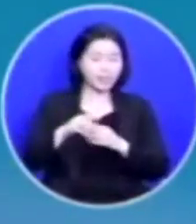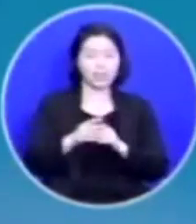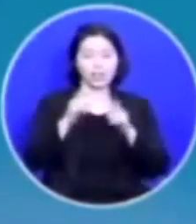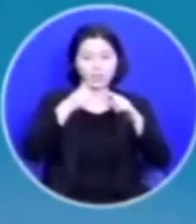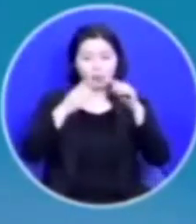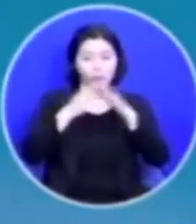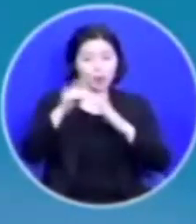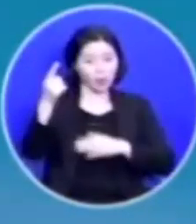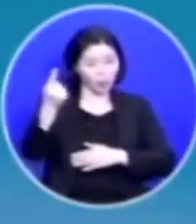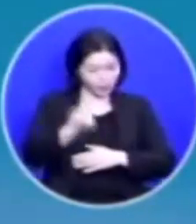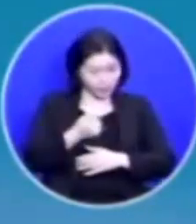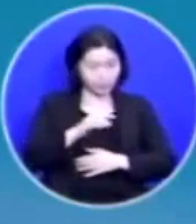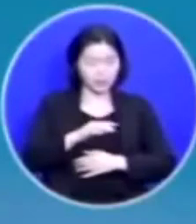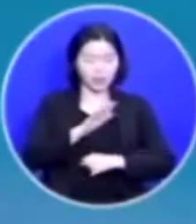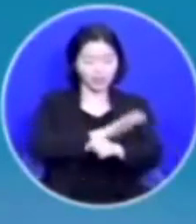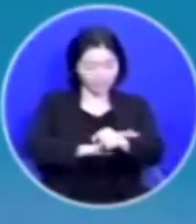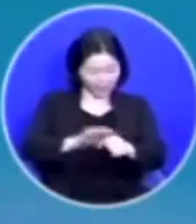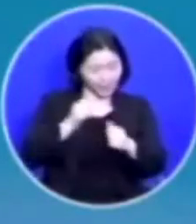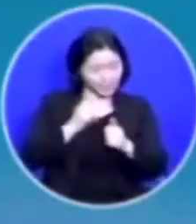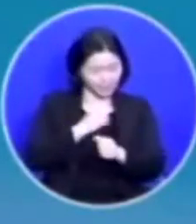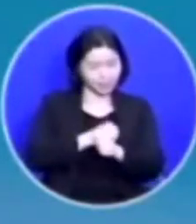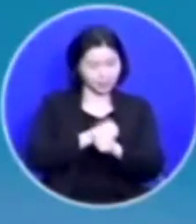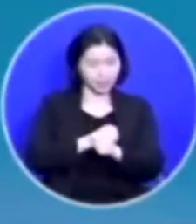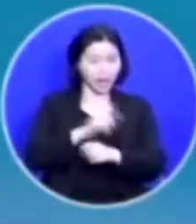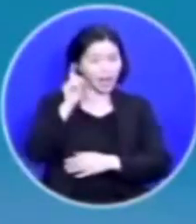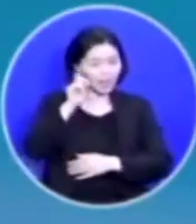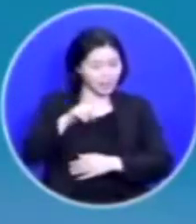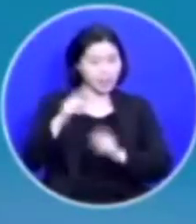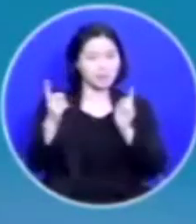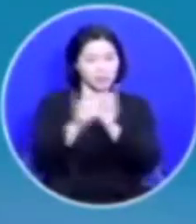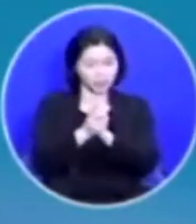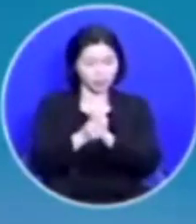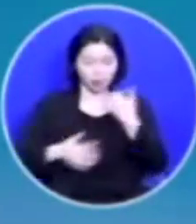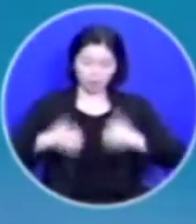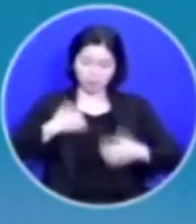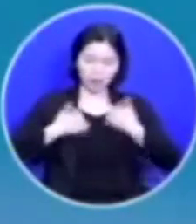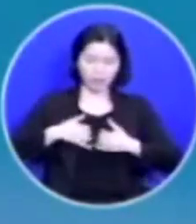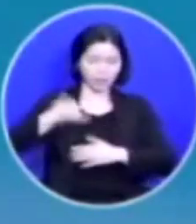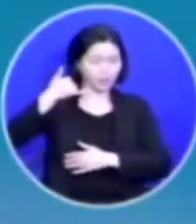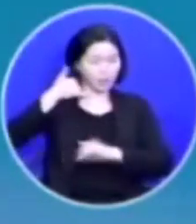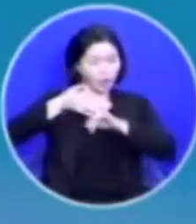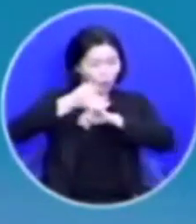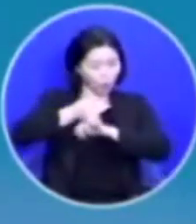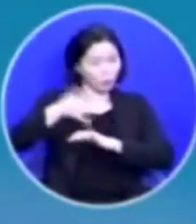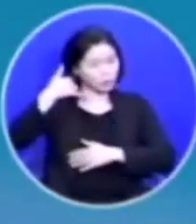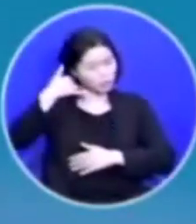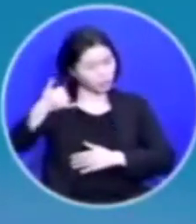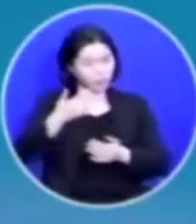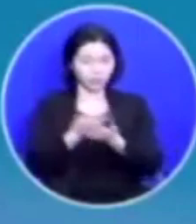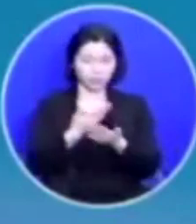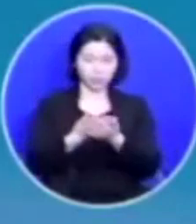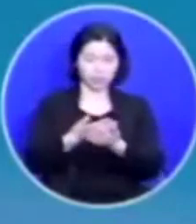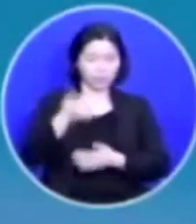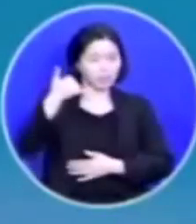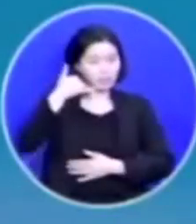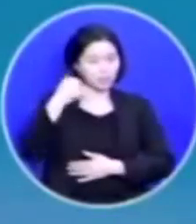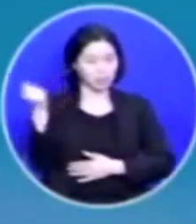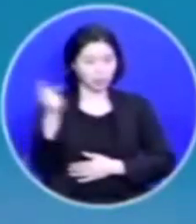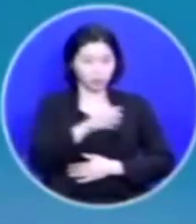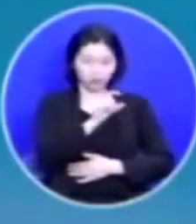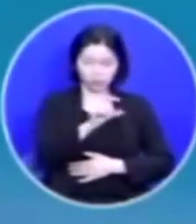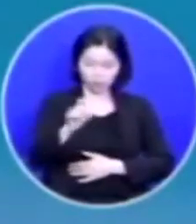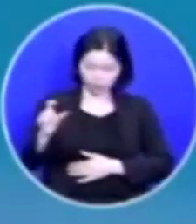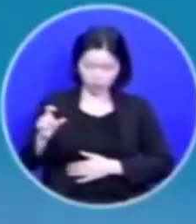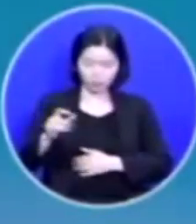하셨다면서요 잘하셨습니다 내일 만나시지요 하고 반갑게 꼭 전화해 주십시오 전화번호 뭐뭐뭐